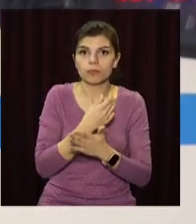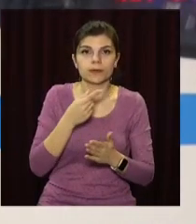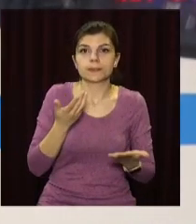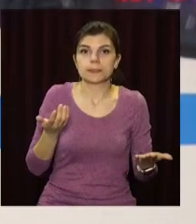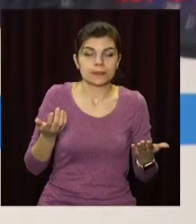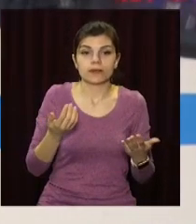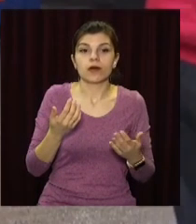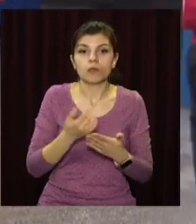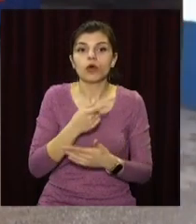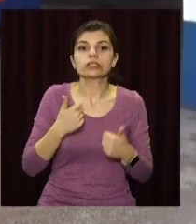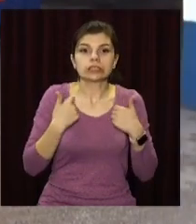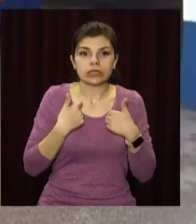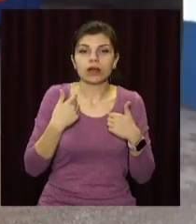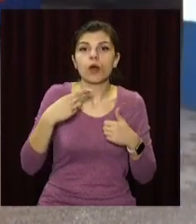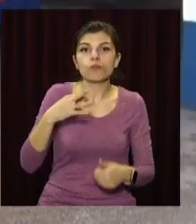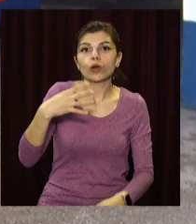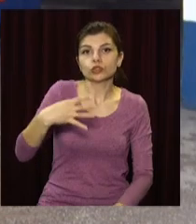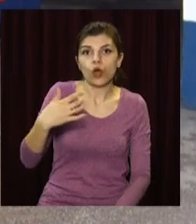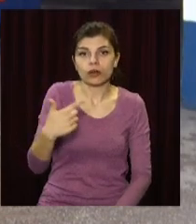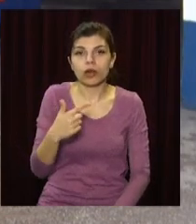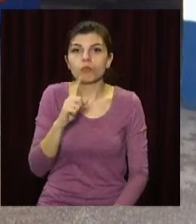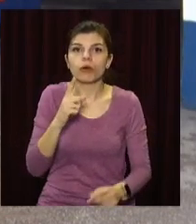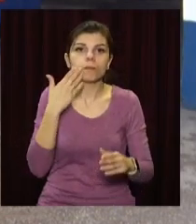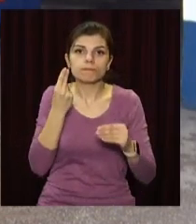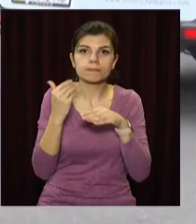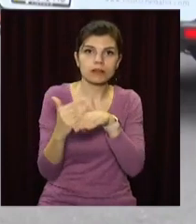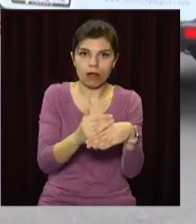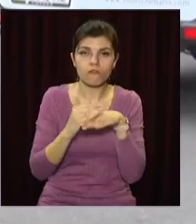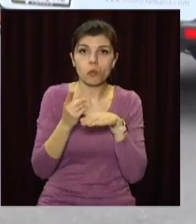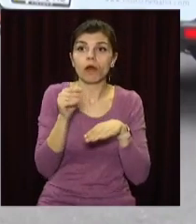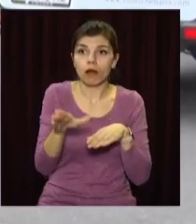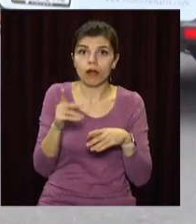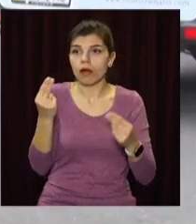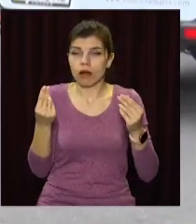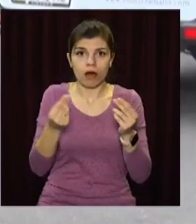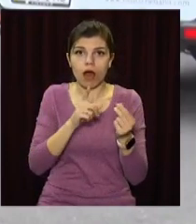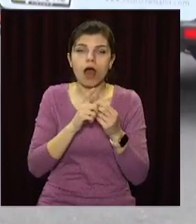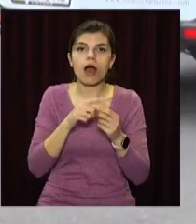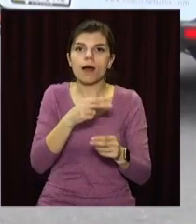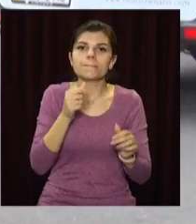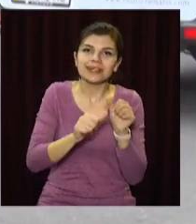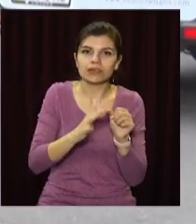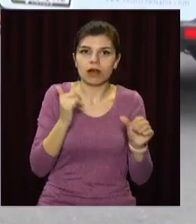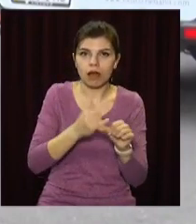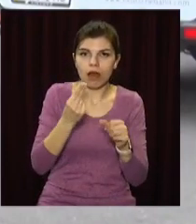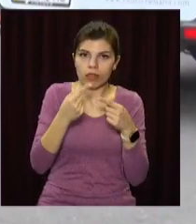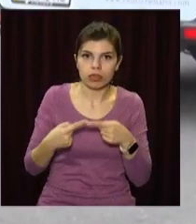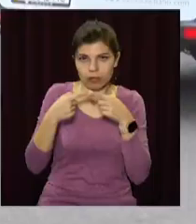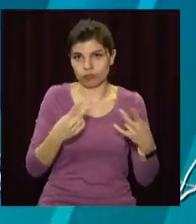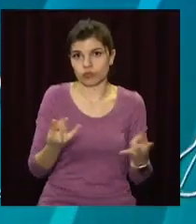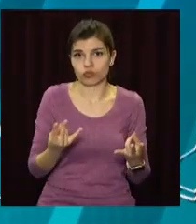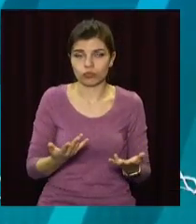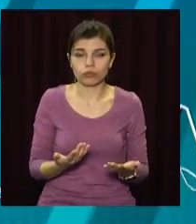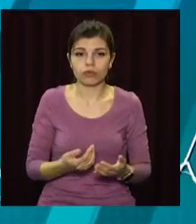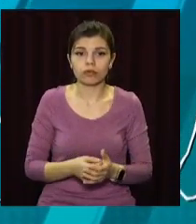змушені брати з пасажирів по 40 гривень, пояснив керівник автопідприємства, що ввозить людей з правого берега Кам'янського у Дніпро і назад.